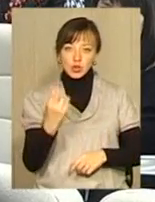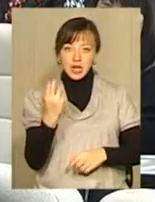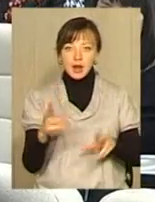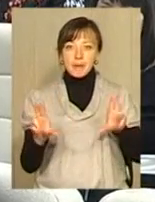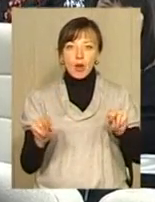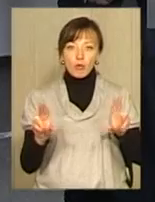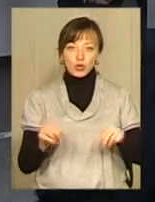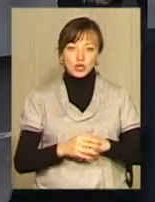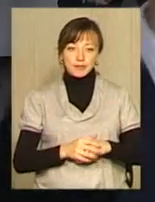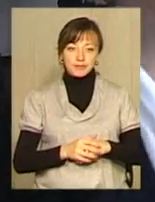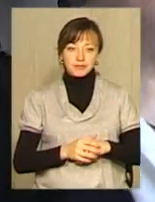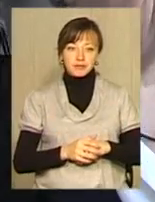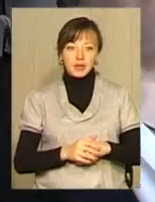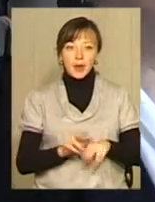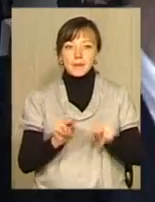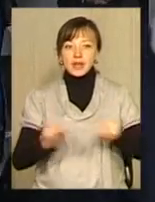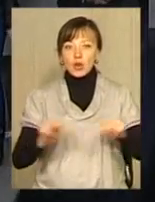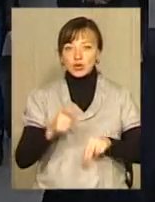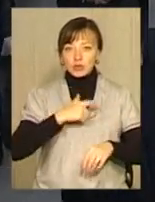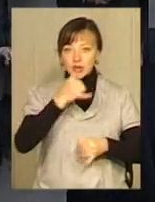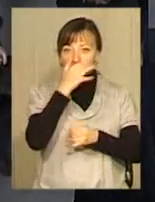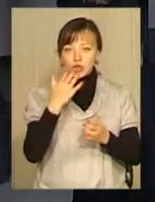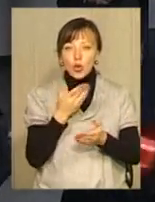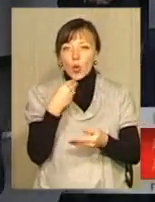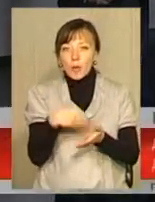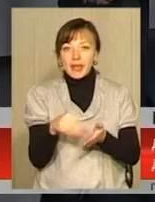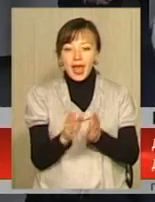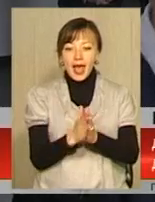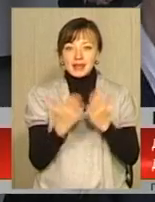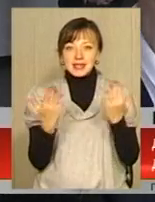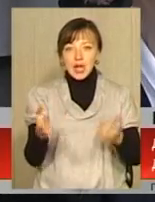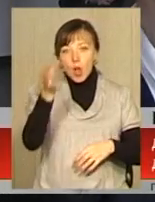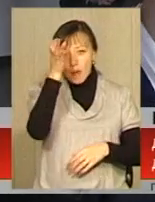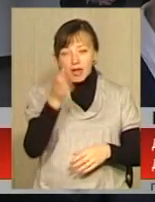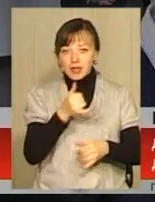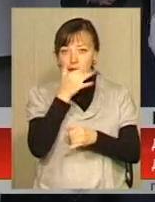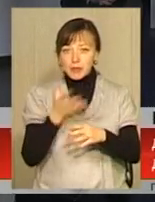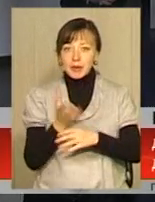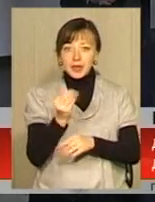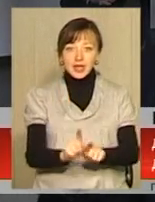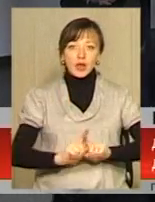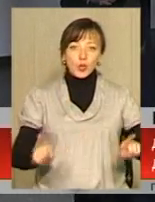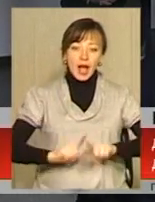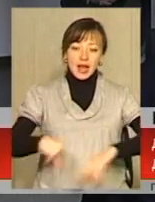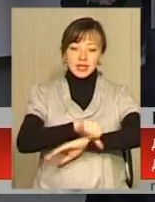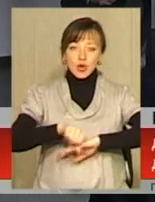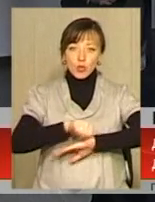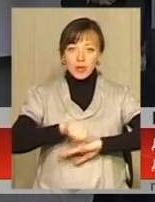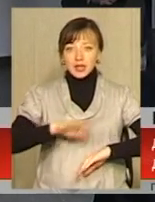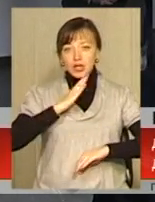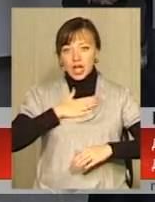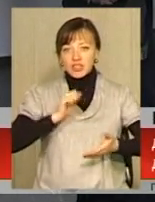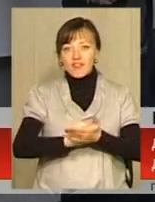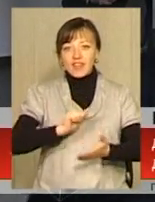благополуччя. Педагог не може собі купити енциклопедії, не може передплатити унікальні і заробіжні вітчизняні